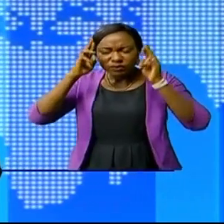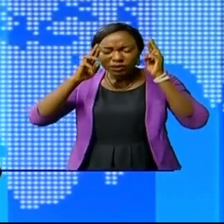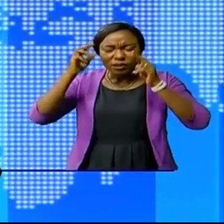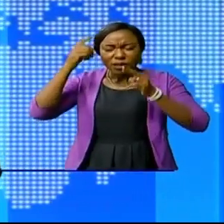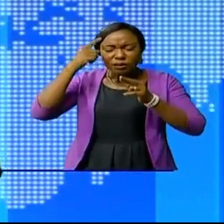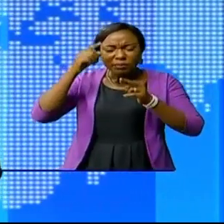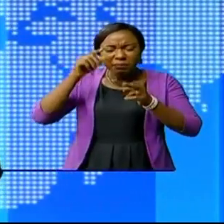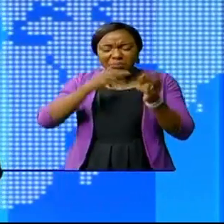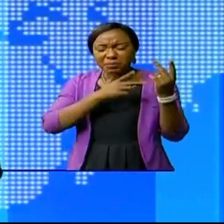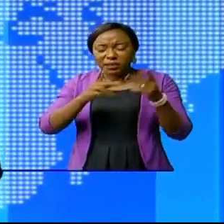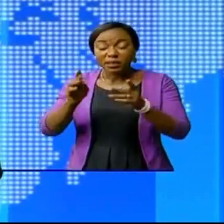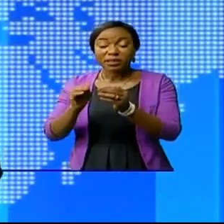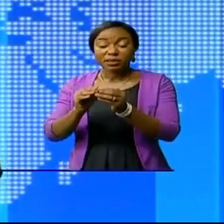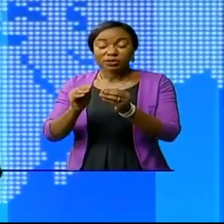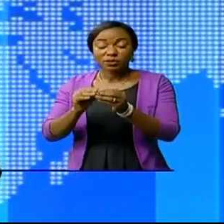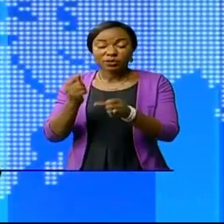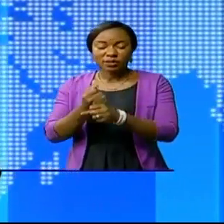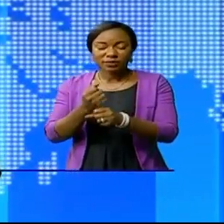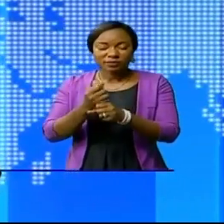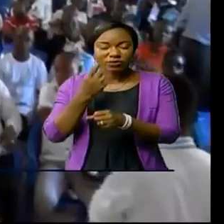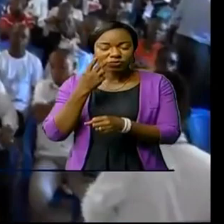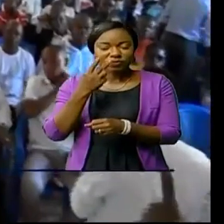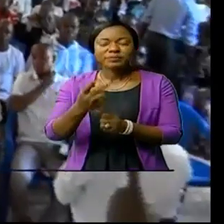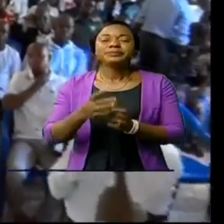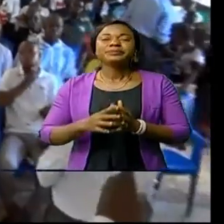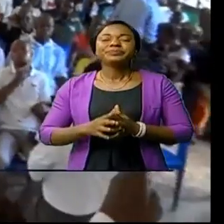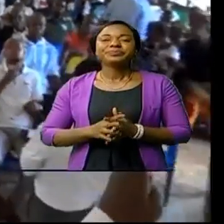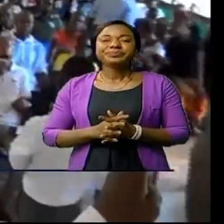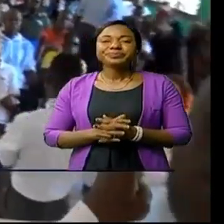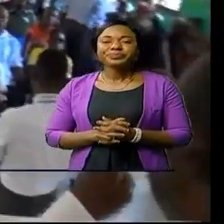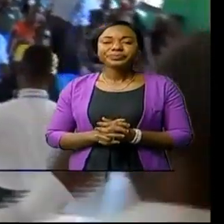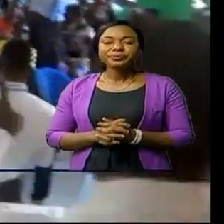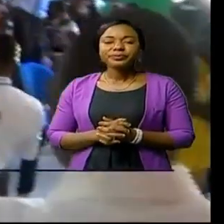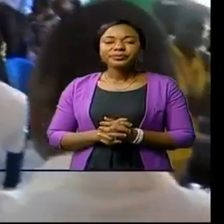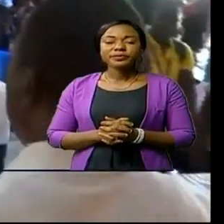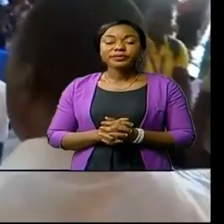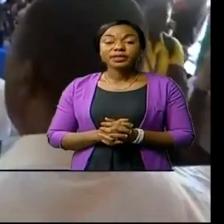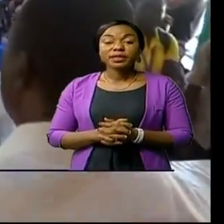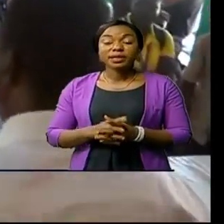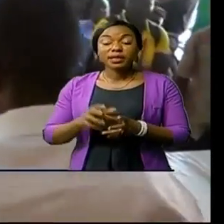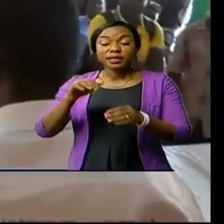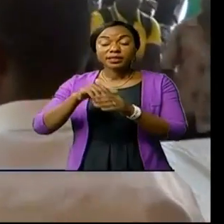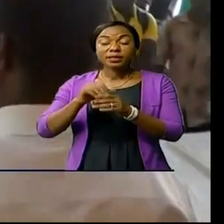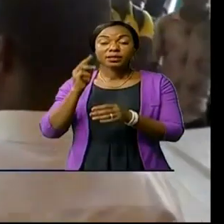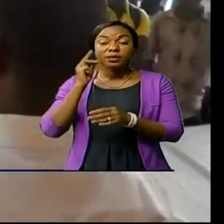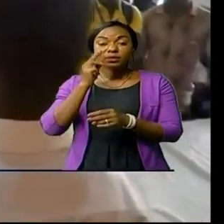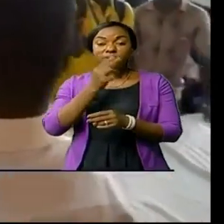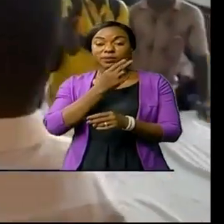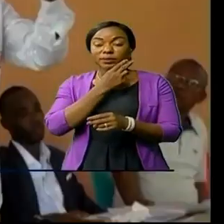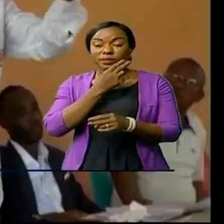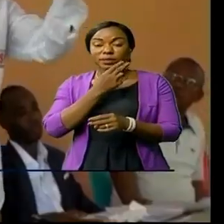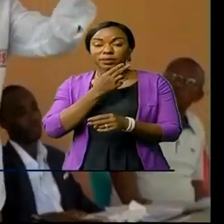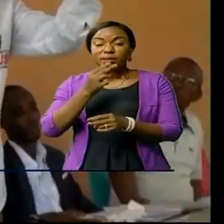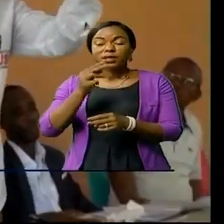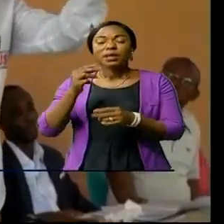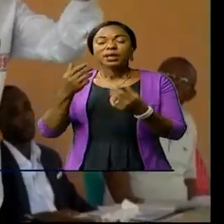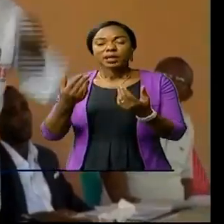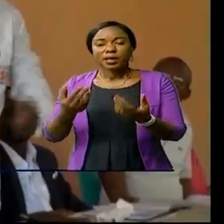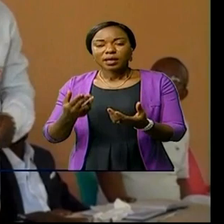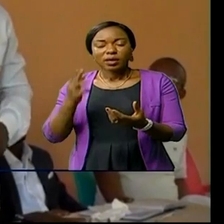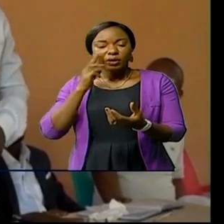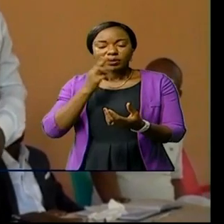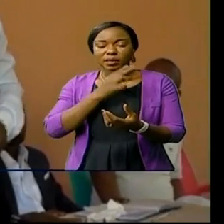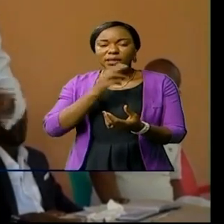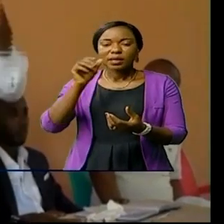d'une réunion de travail. C'était à l'autel aquatique à Boende, chef-lieu de la province de la Chapa,